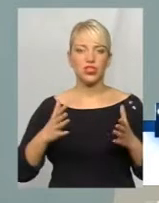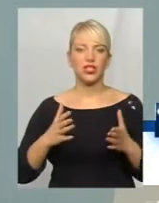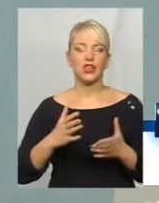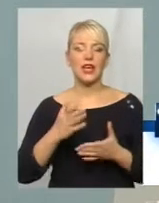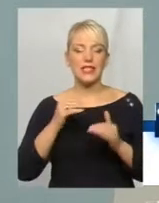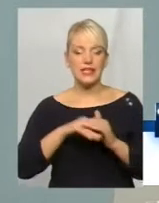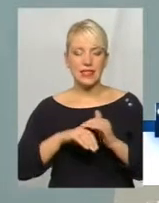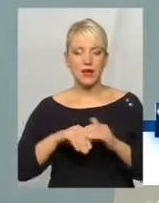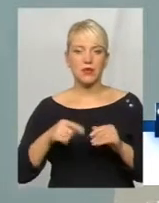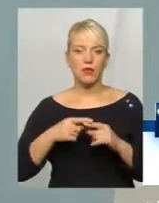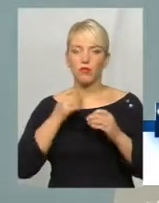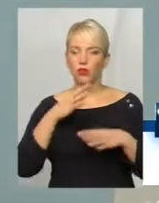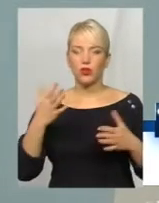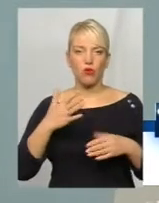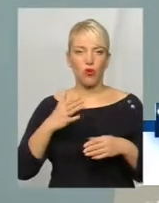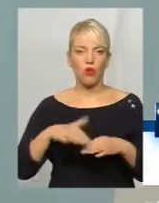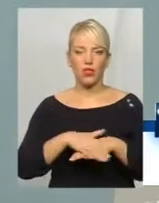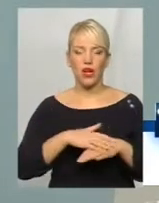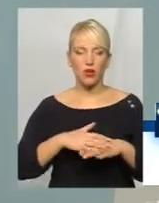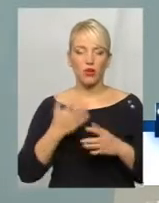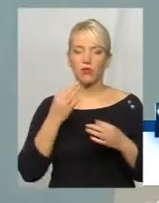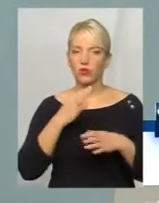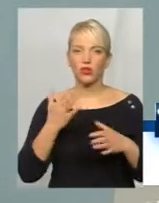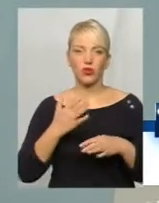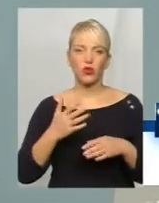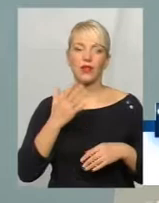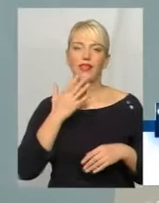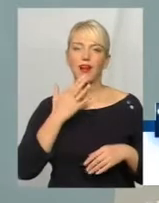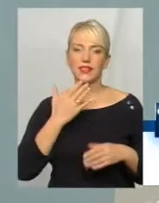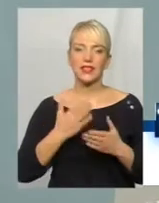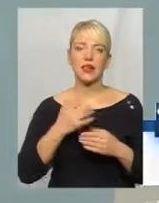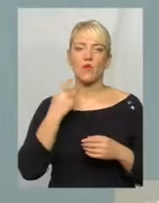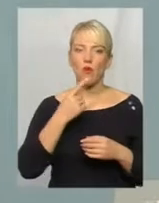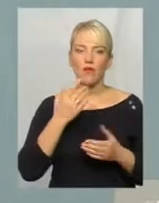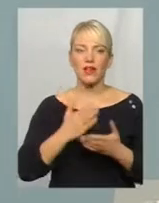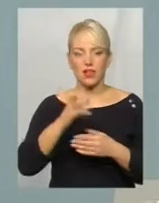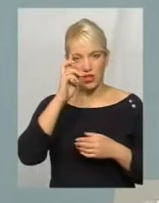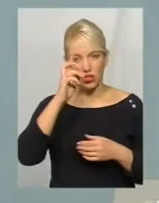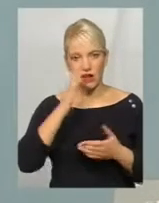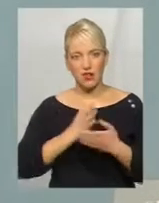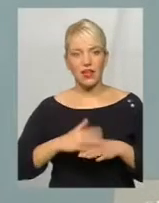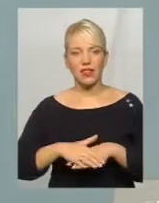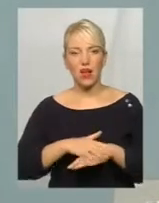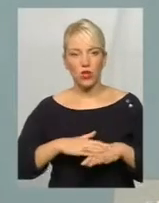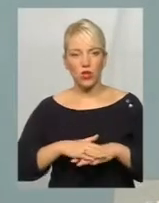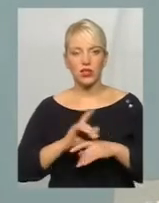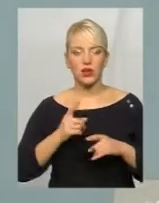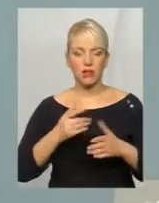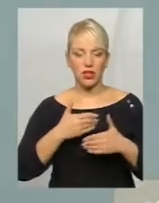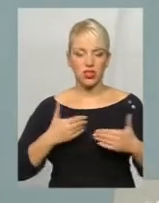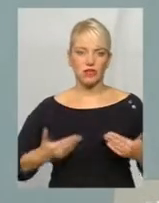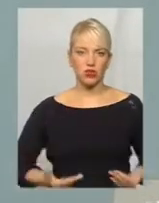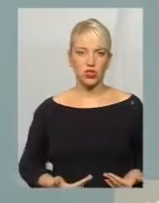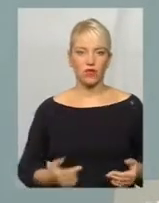будь-якого народу, будь-якої нації. Є мова, є держава, є народ. І тому, звичайно, ми, живучи в